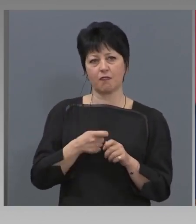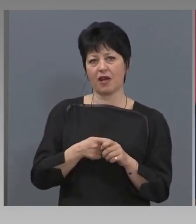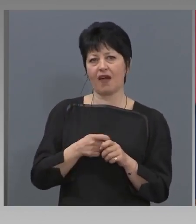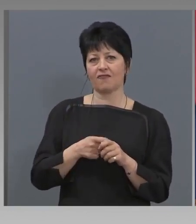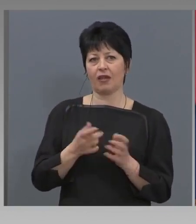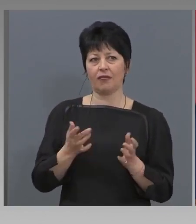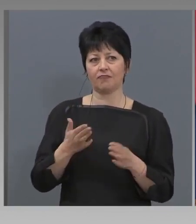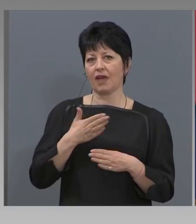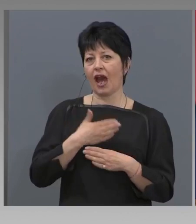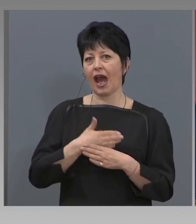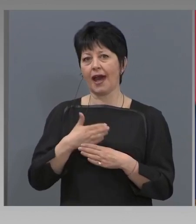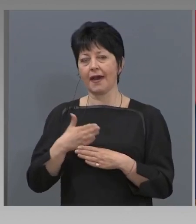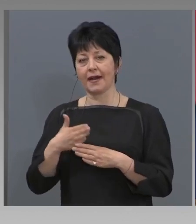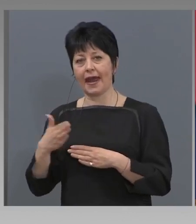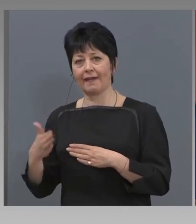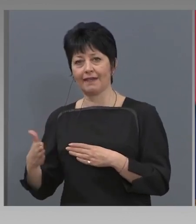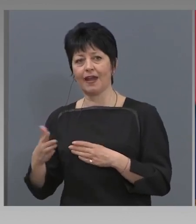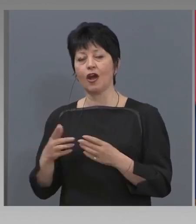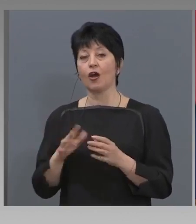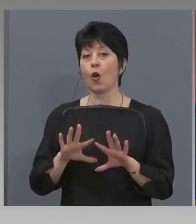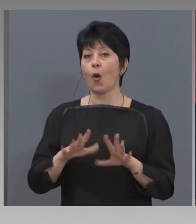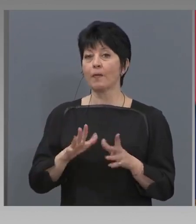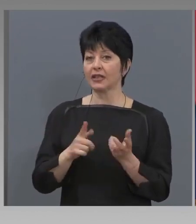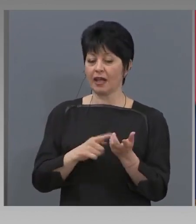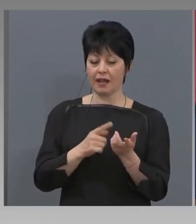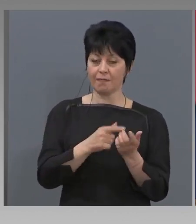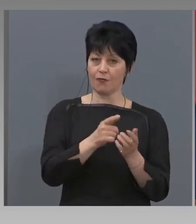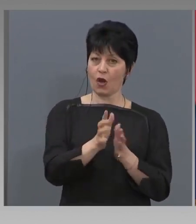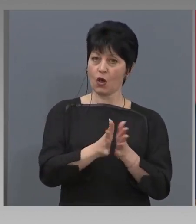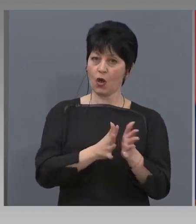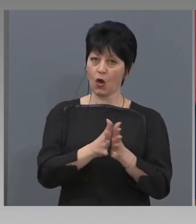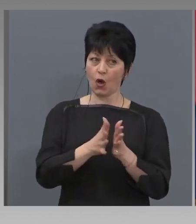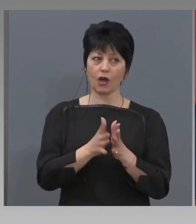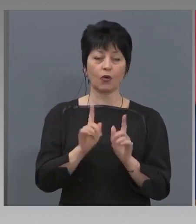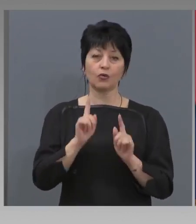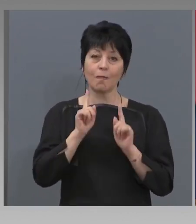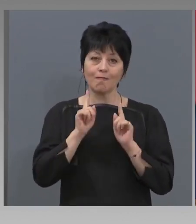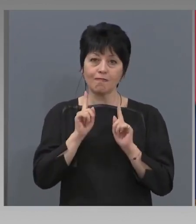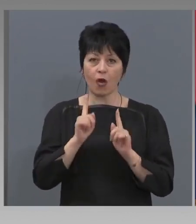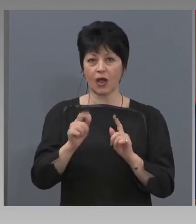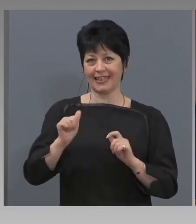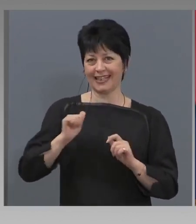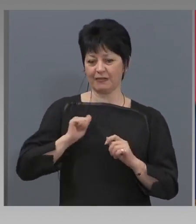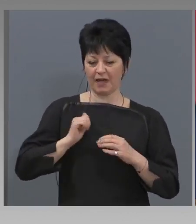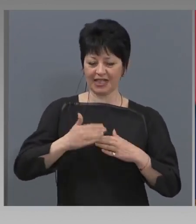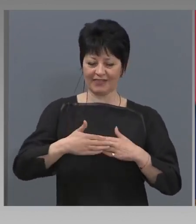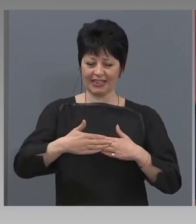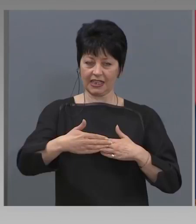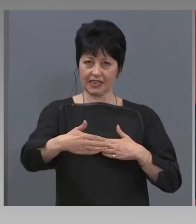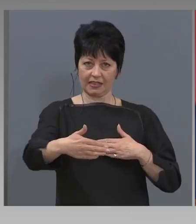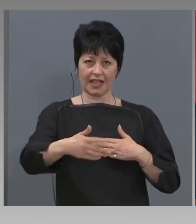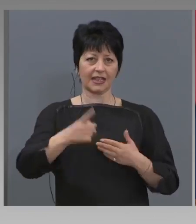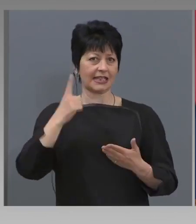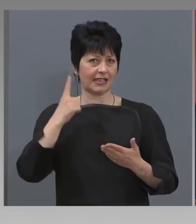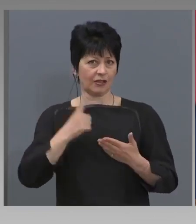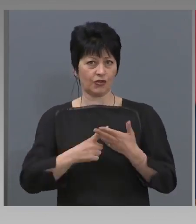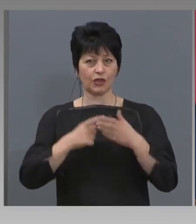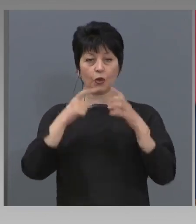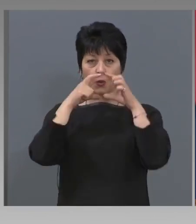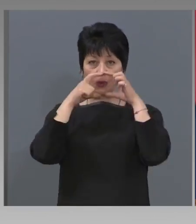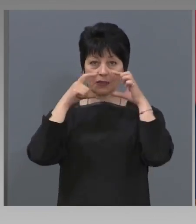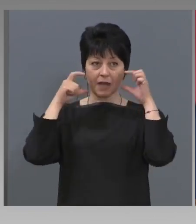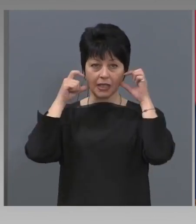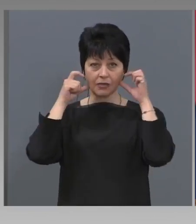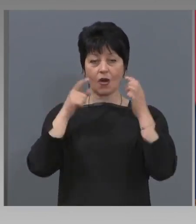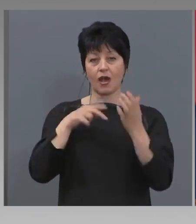определен брой хора, които биха могли да спазват дистанцията, задължително с маски, да отидат до църквата. Всичко